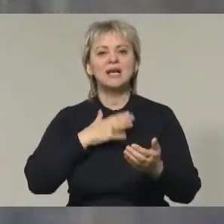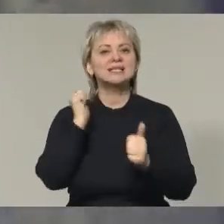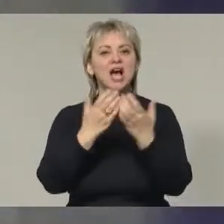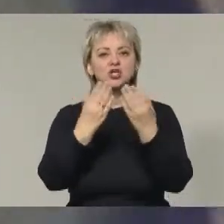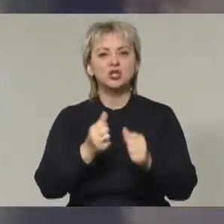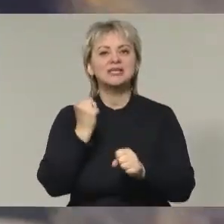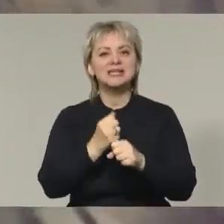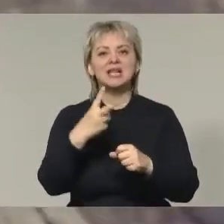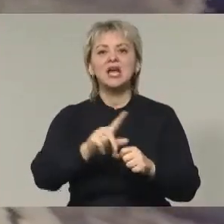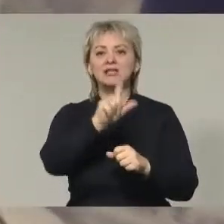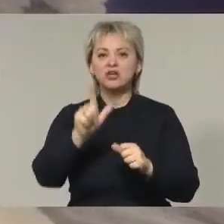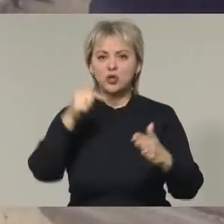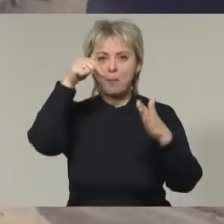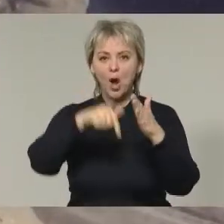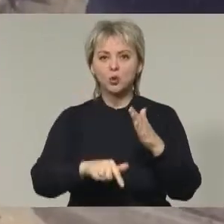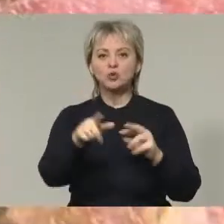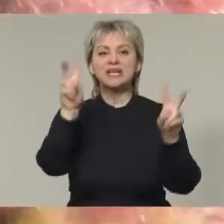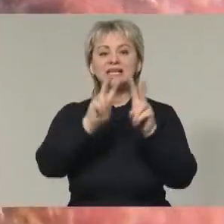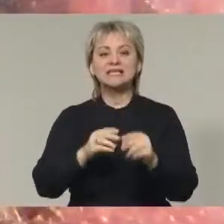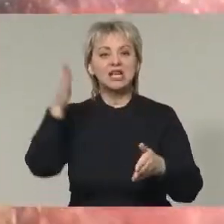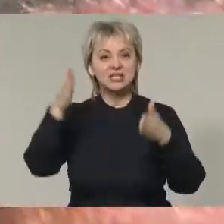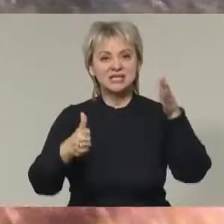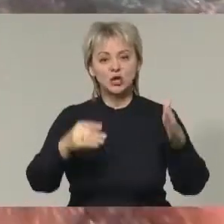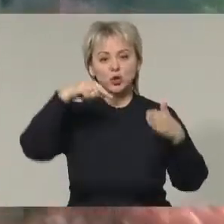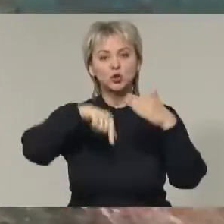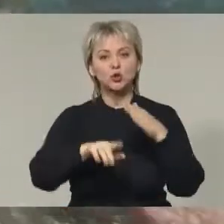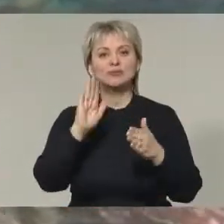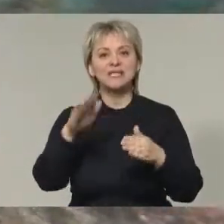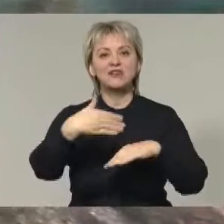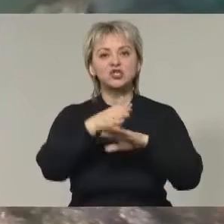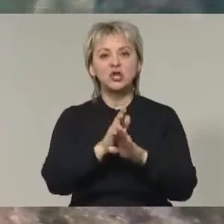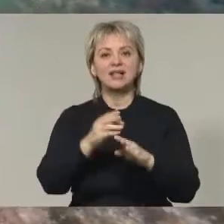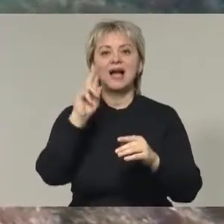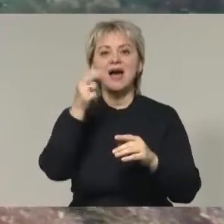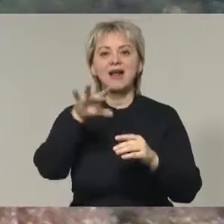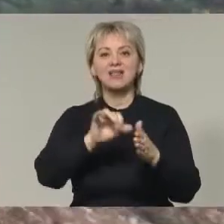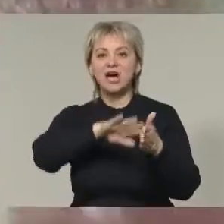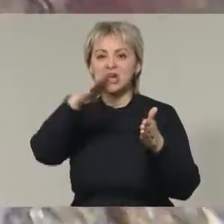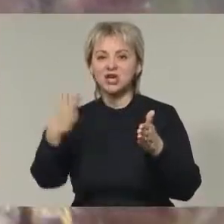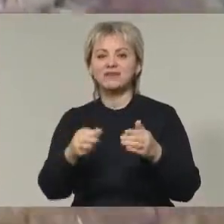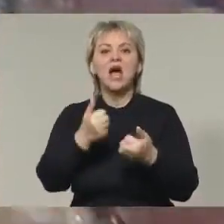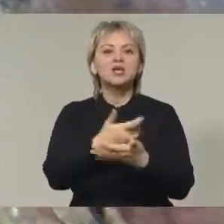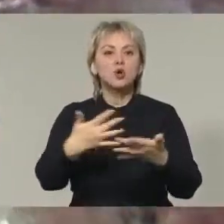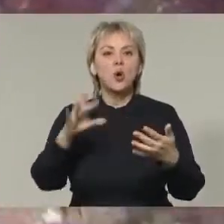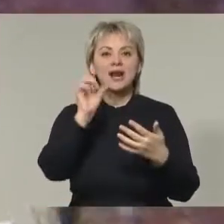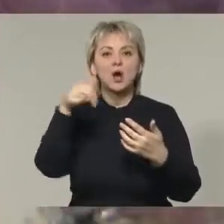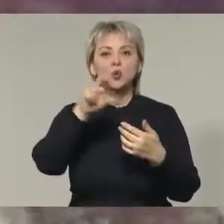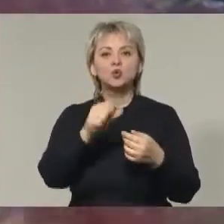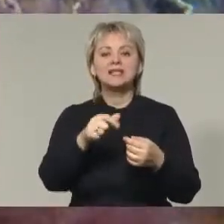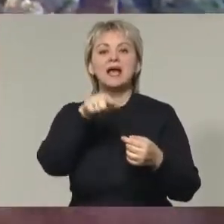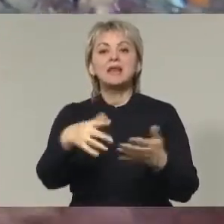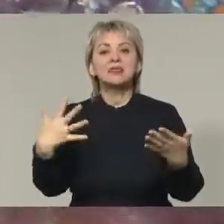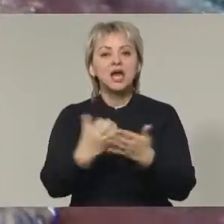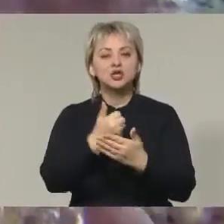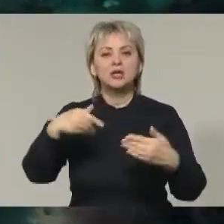день делали по два часовых погружения. Исследовали стенки и трюм, ставший уже частью кораллового рифа. А среди россыпи ракушчатого перламутра